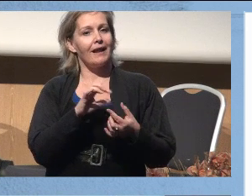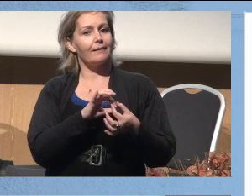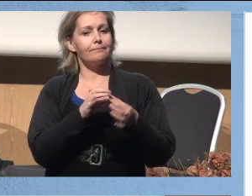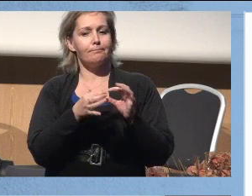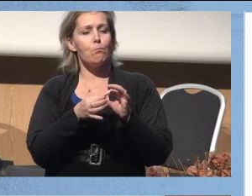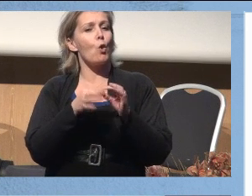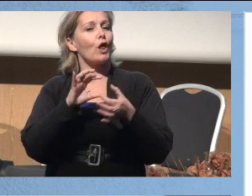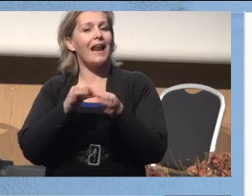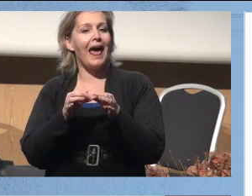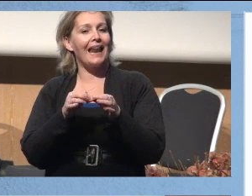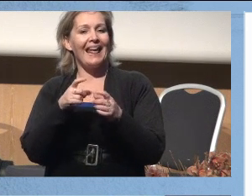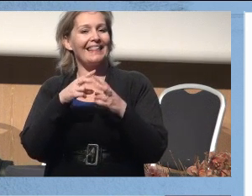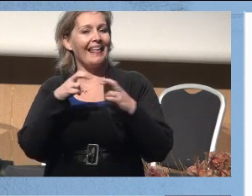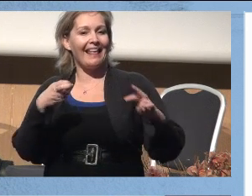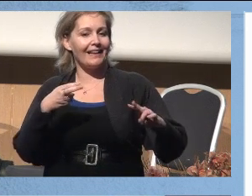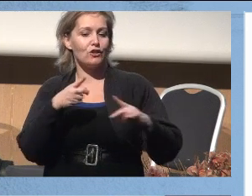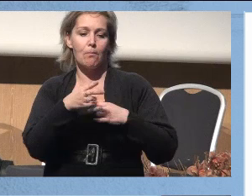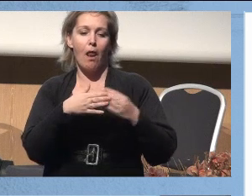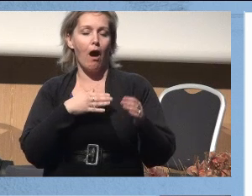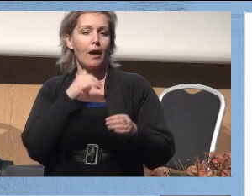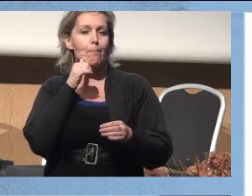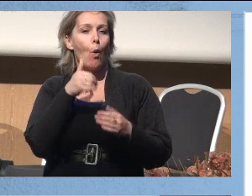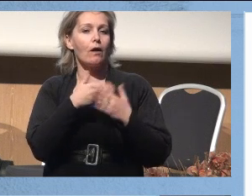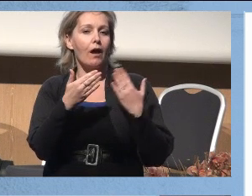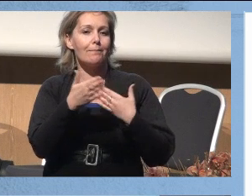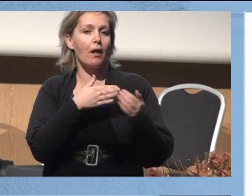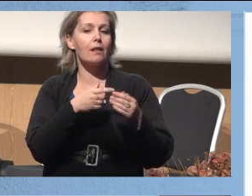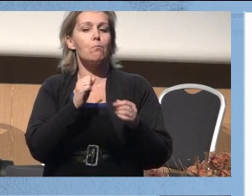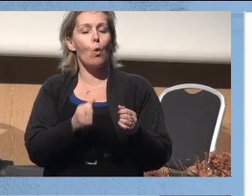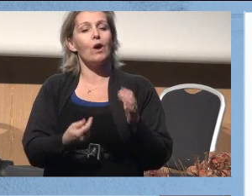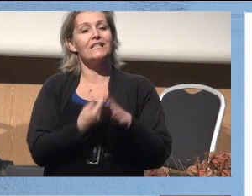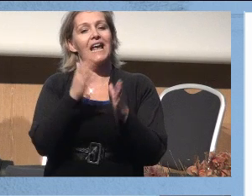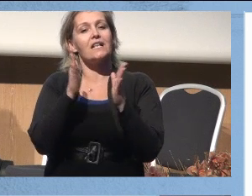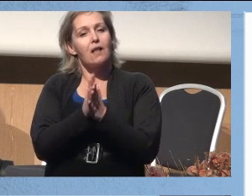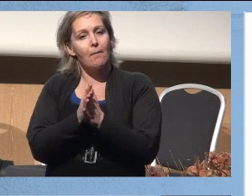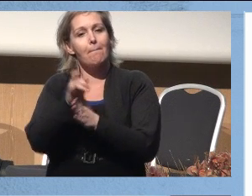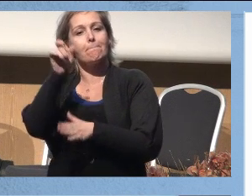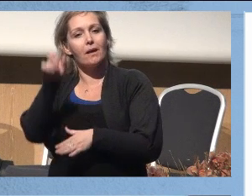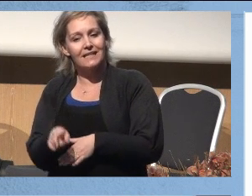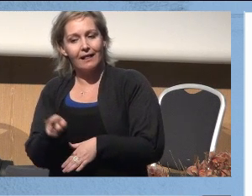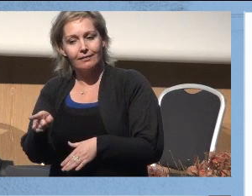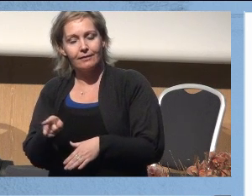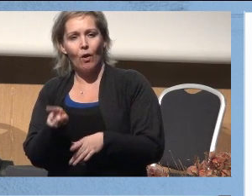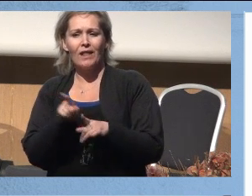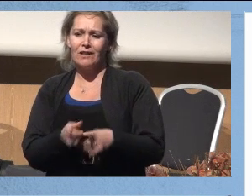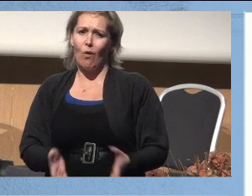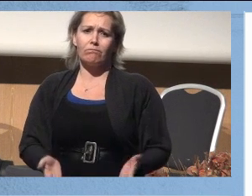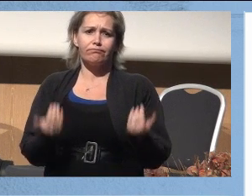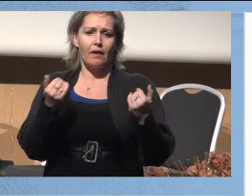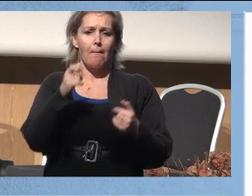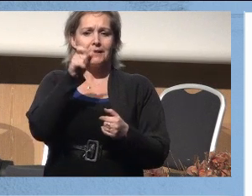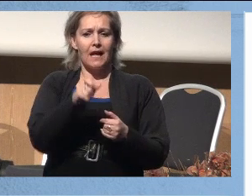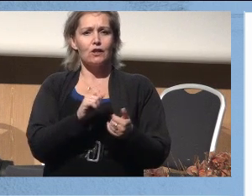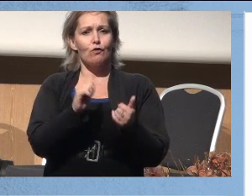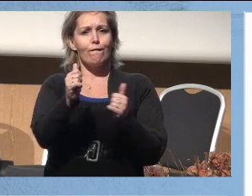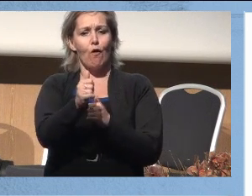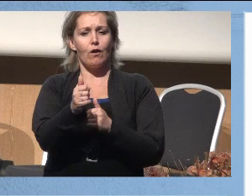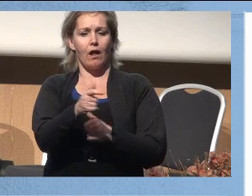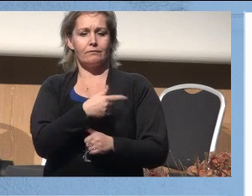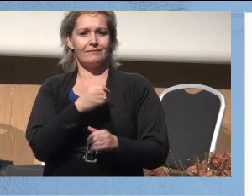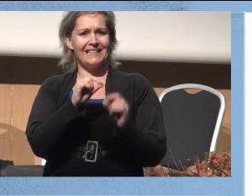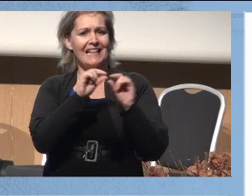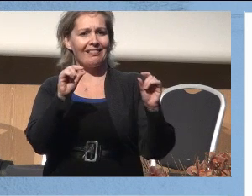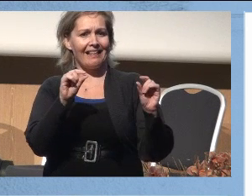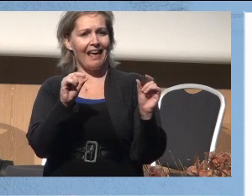genetikeren alene som lager morgendagens behandling, det må skje sammen med pasientene. Og det er til og med så banalt at pasienten står foran vi i